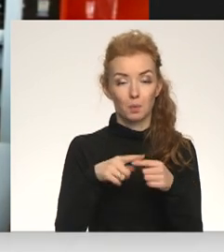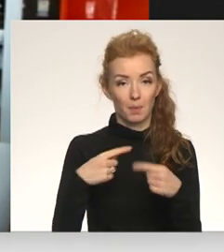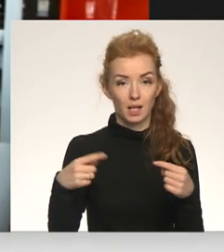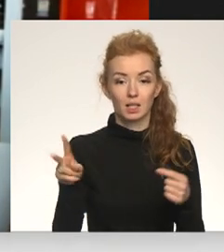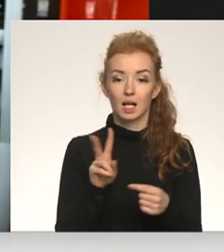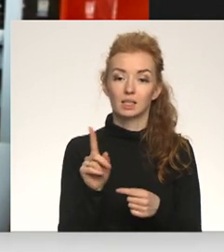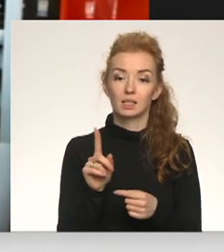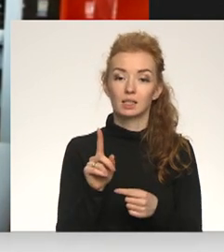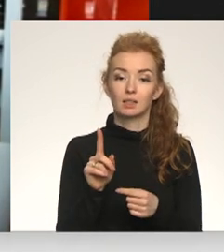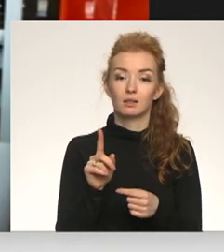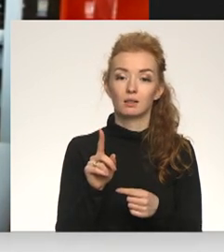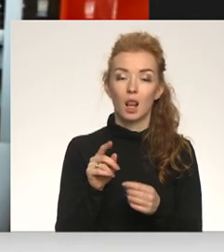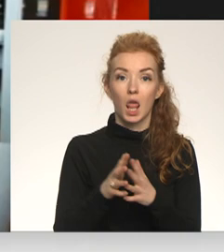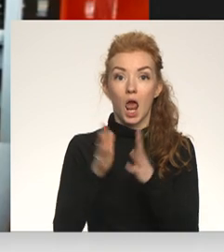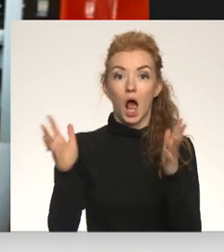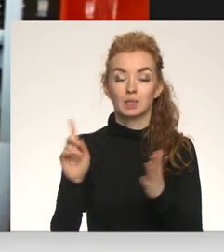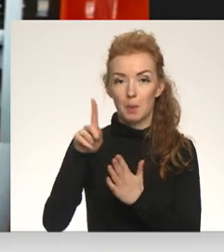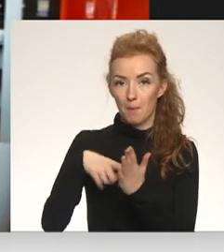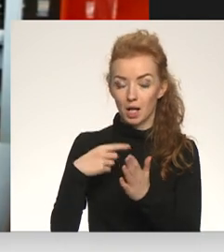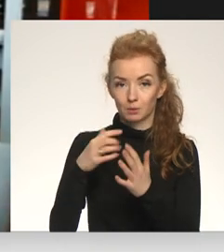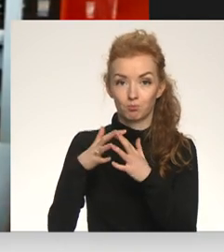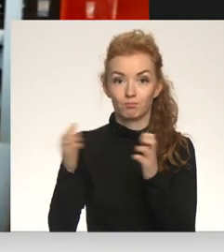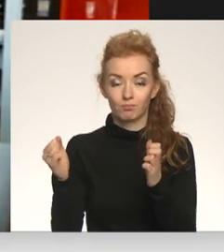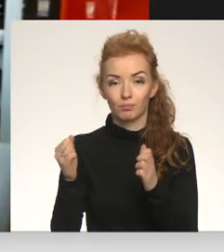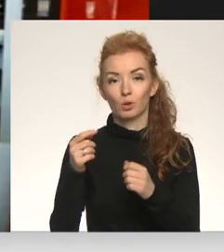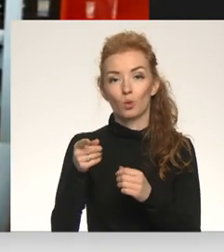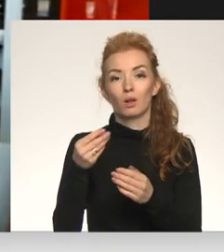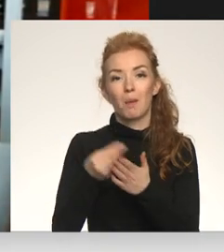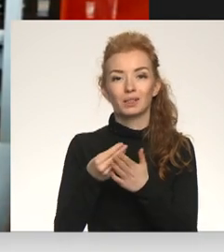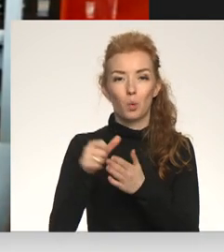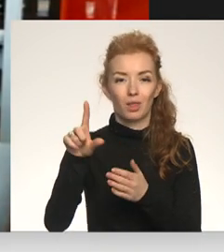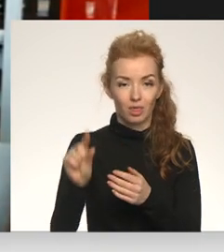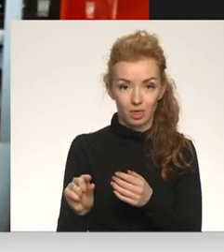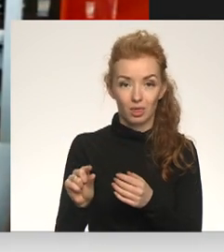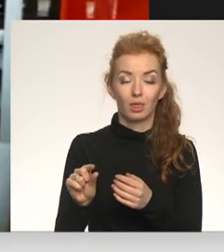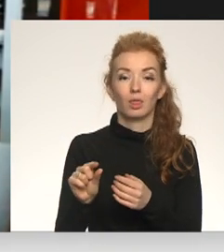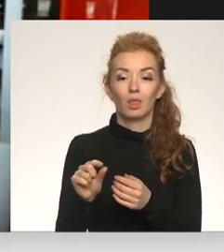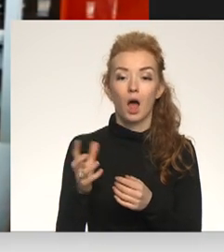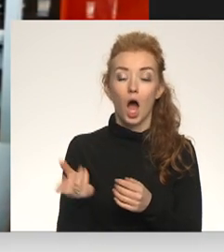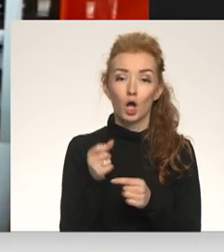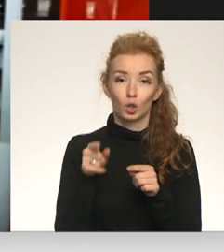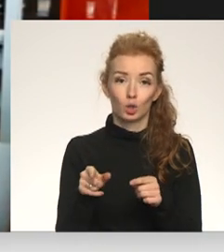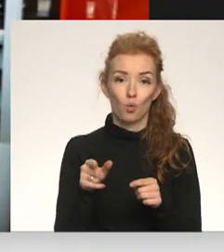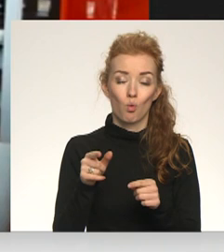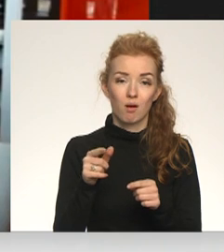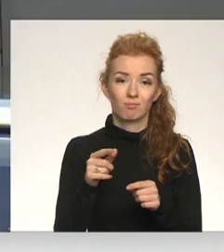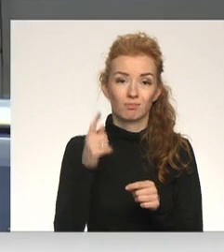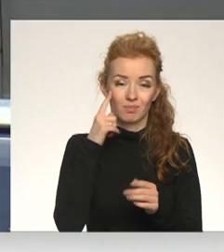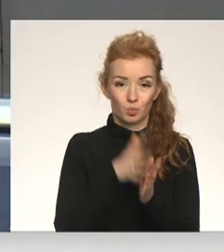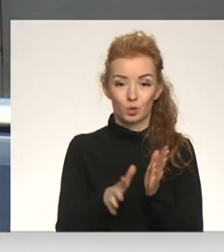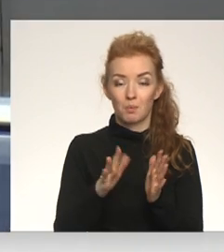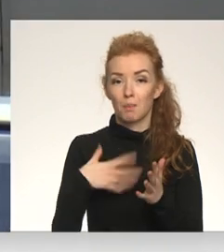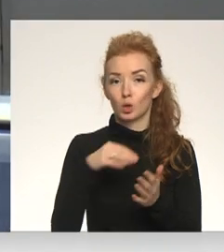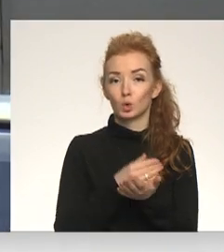ir lielākas pieprasījums, tās, kas varbūt maksā nedaudz lētāk. Tā kā no to jārēķinās, bet mēs turpinām strādāt.